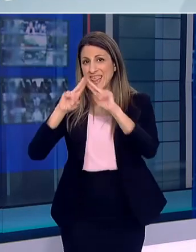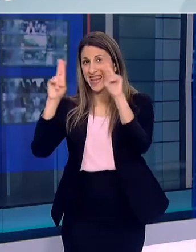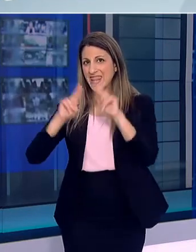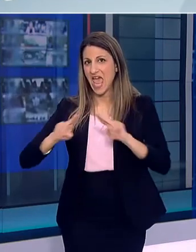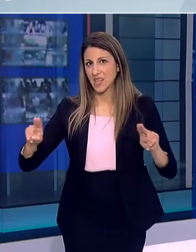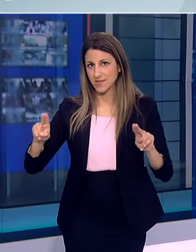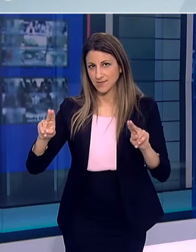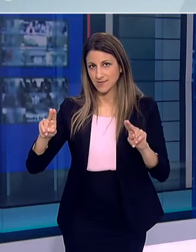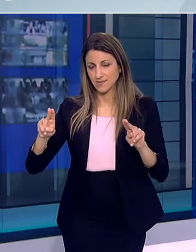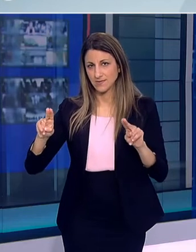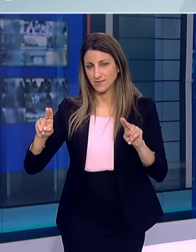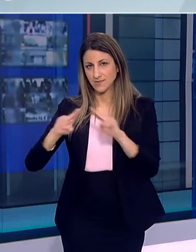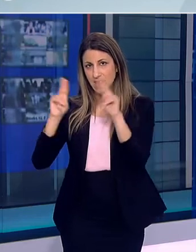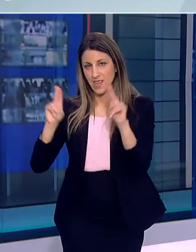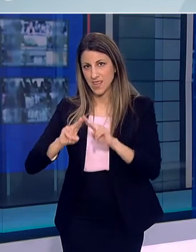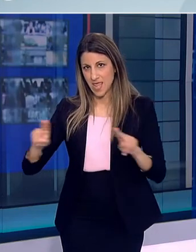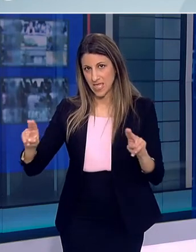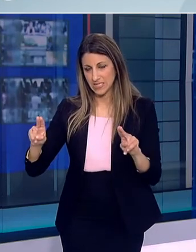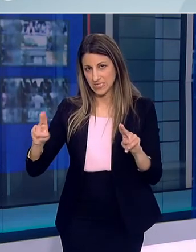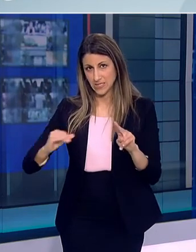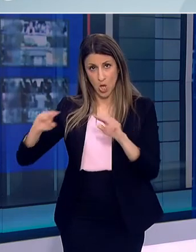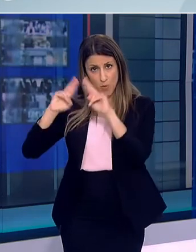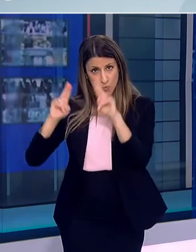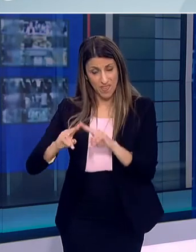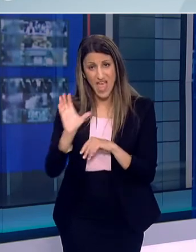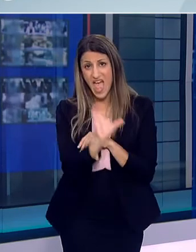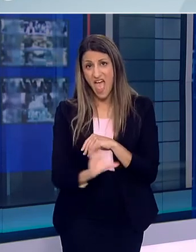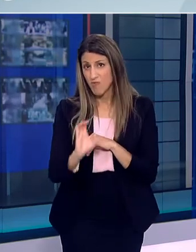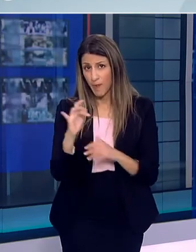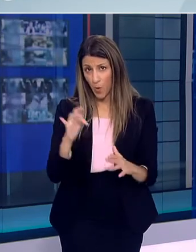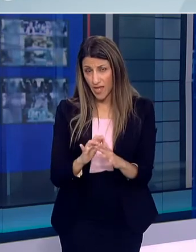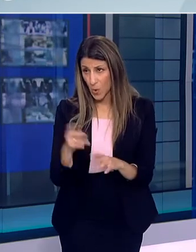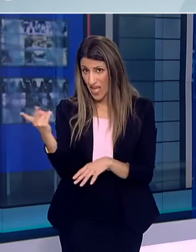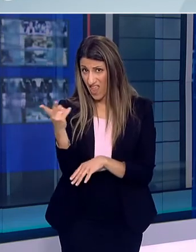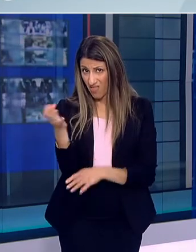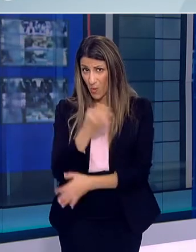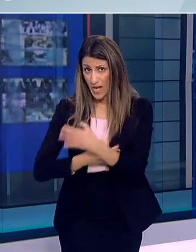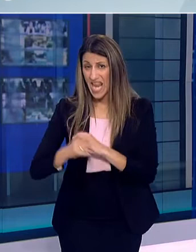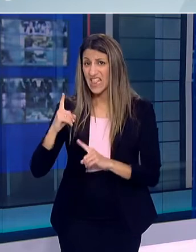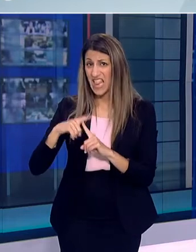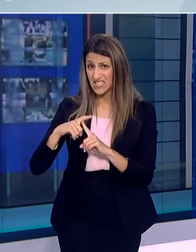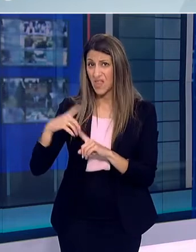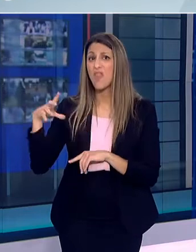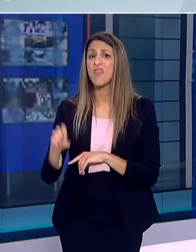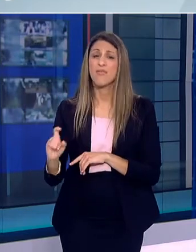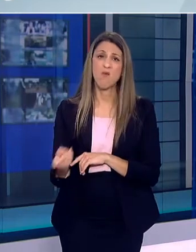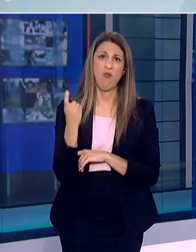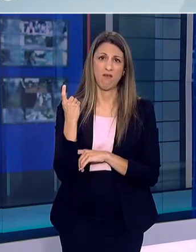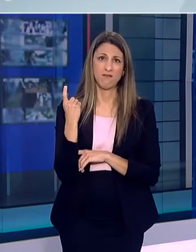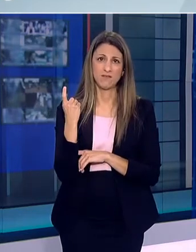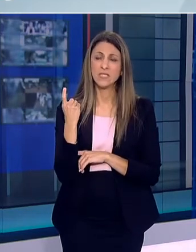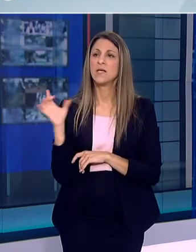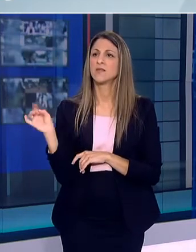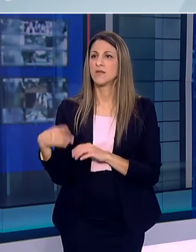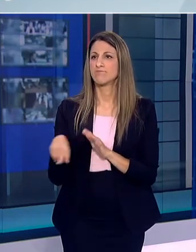Συνομοσπονδία και το Ευρωπαϊκό Συνδησί γιατί μπορεί να σου δώσει την ψευδίαση ασφάλειας να σε